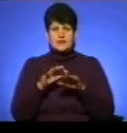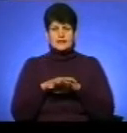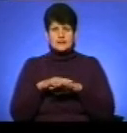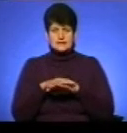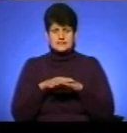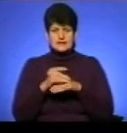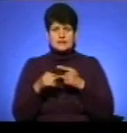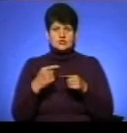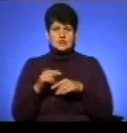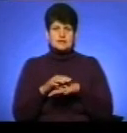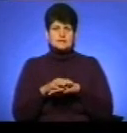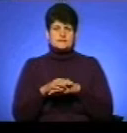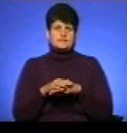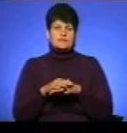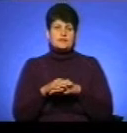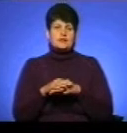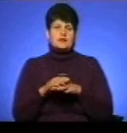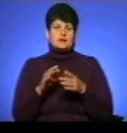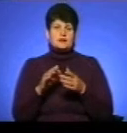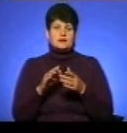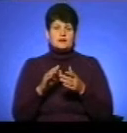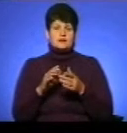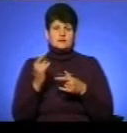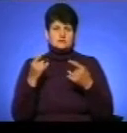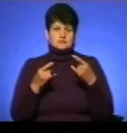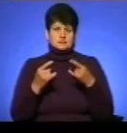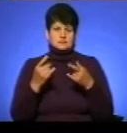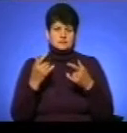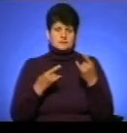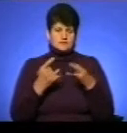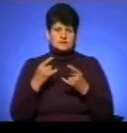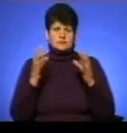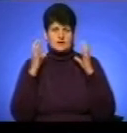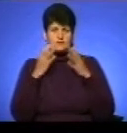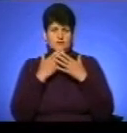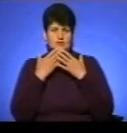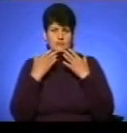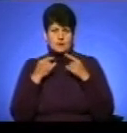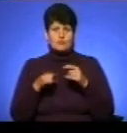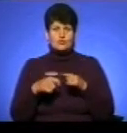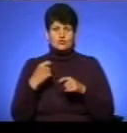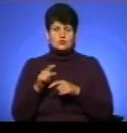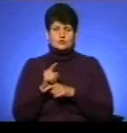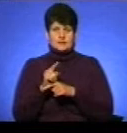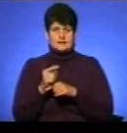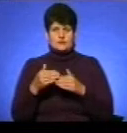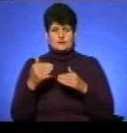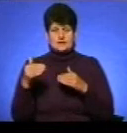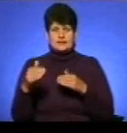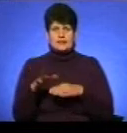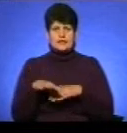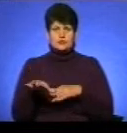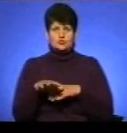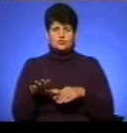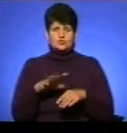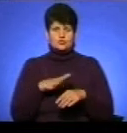через засоби масової інформації або оповіщення також не здійснилося. Порушено нормативні розриви від територій, що оброблялися до